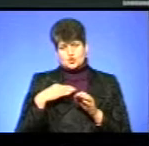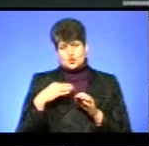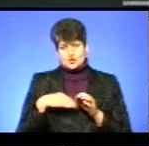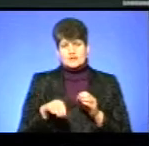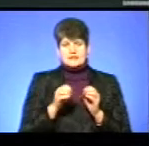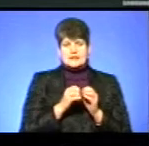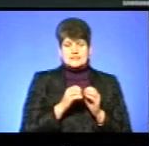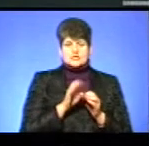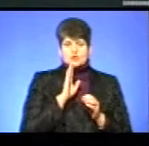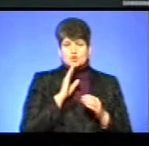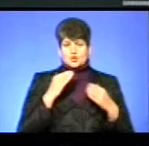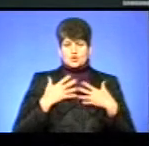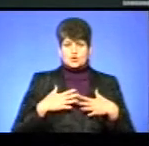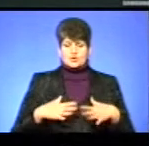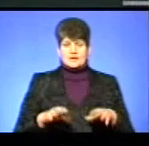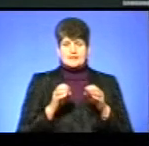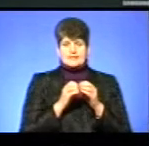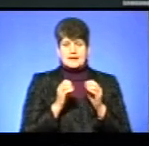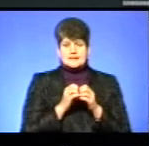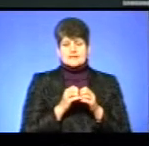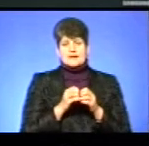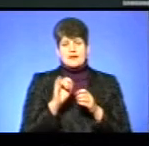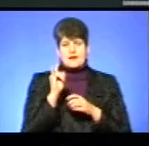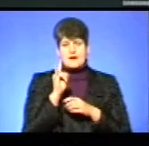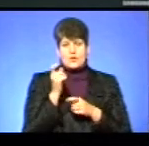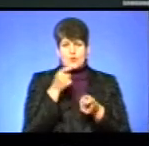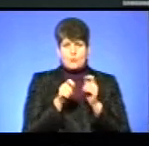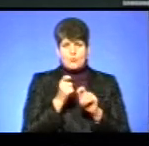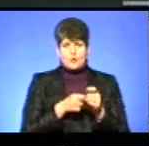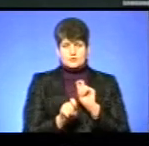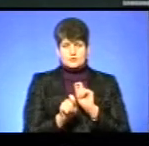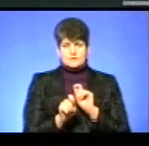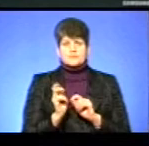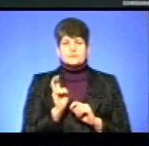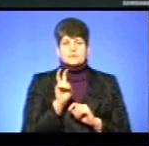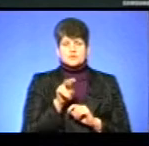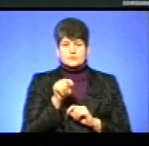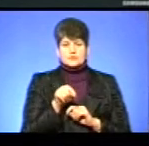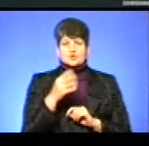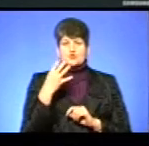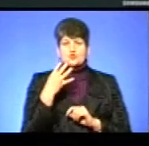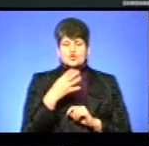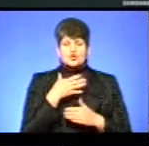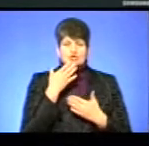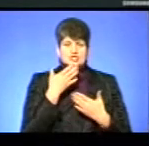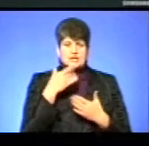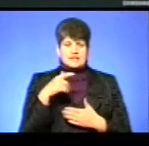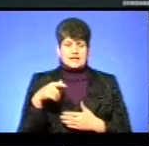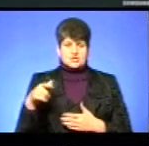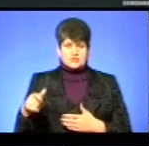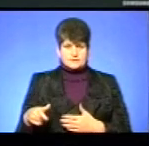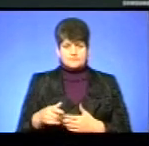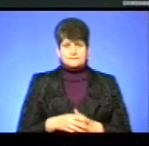7 картин і 10 ляльок-мотанок. На виставку завітали 40 глядачів, повідомила виконувачка обов'язків завідувача бібліотеки номер 4